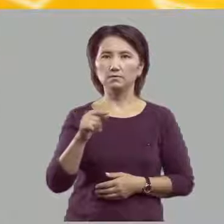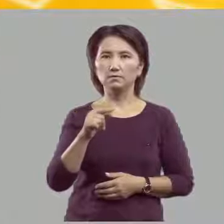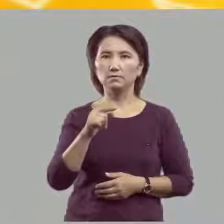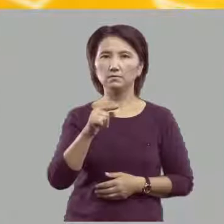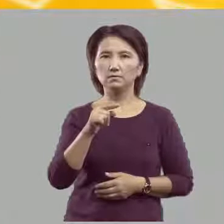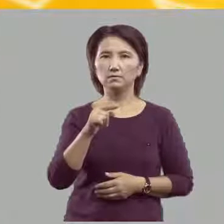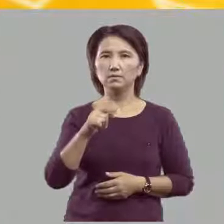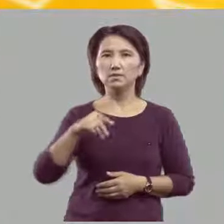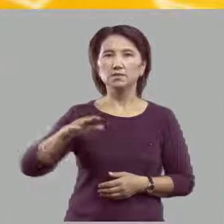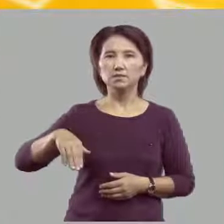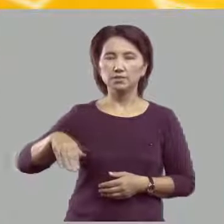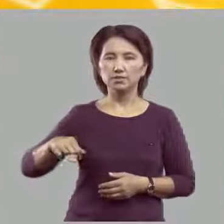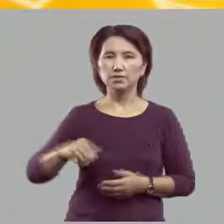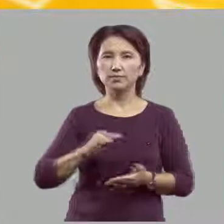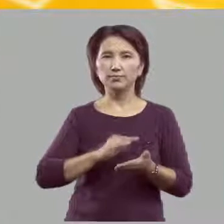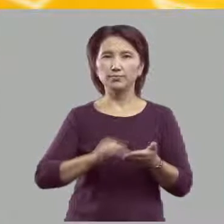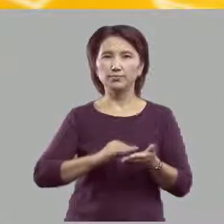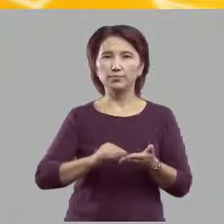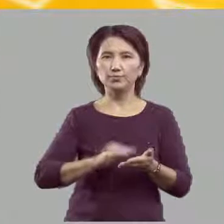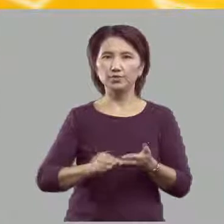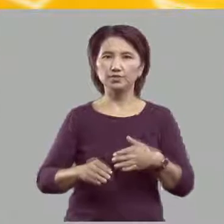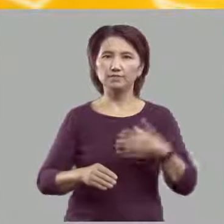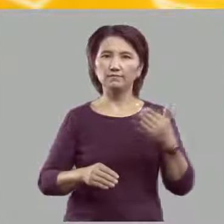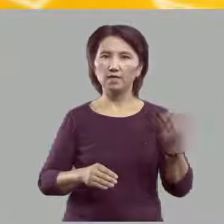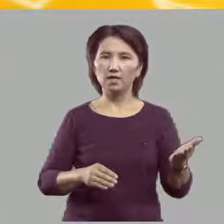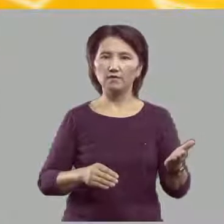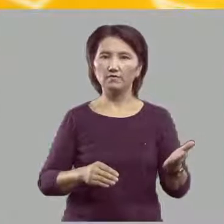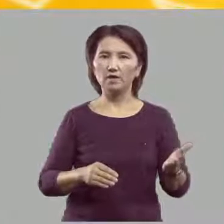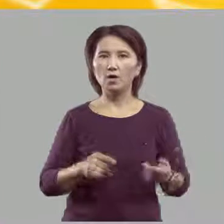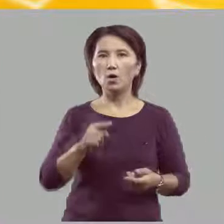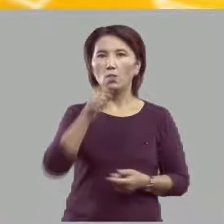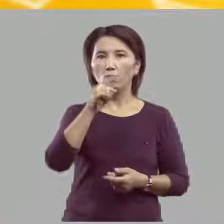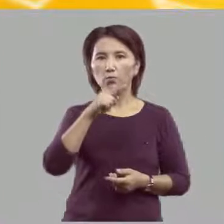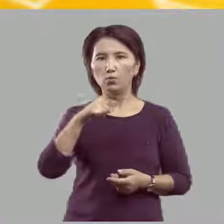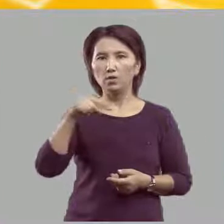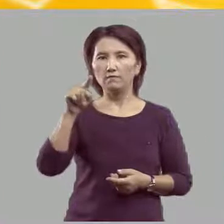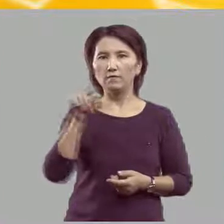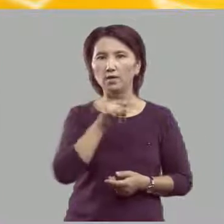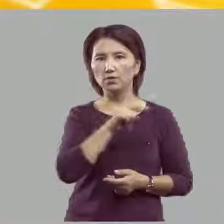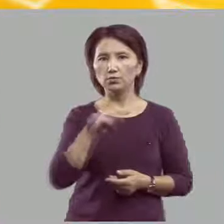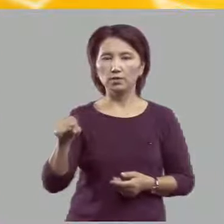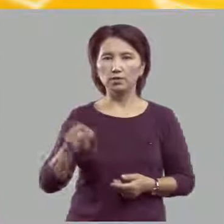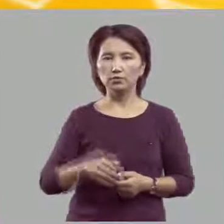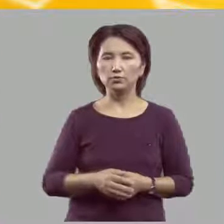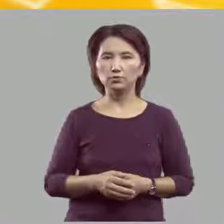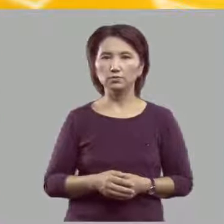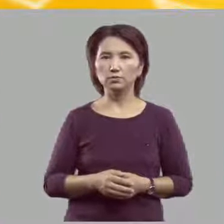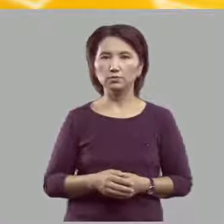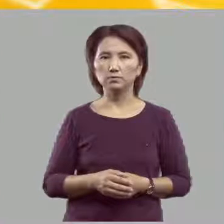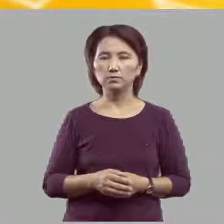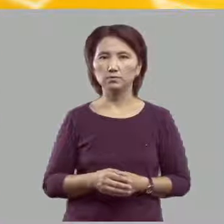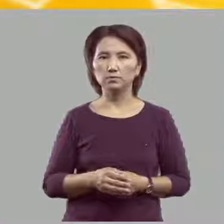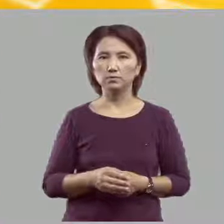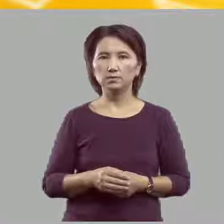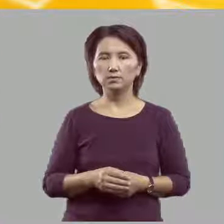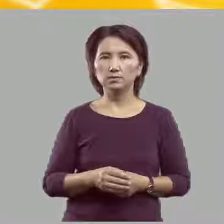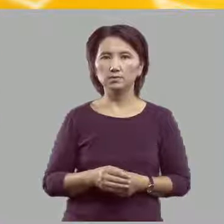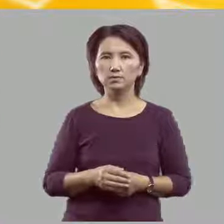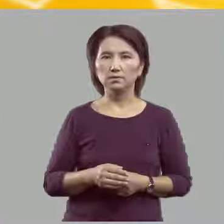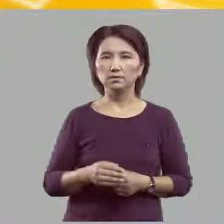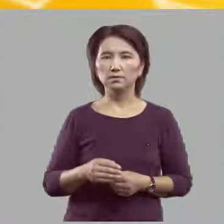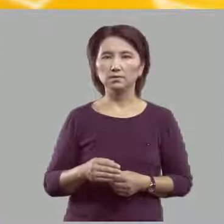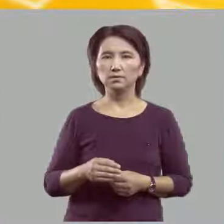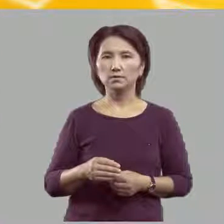Затем пишем влево полуовальную линию, пересекаем